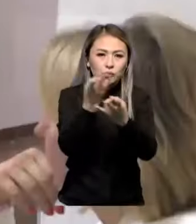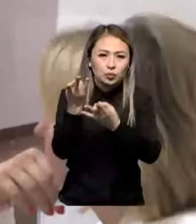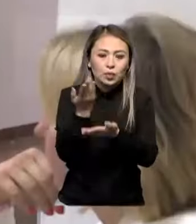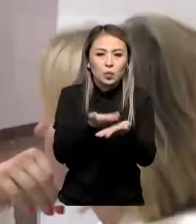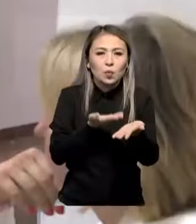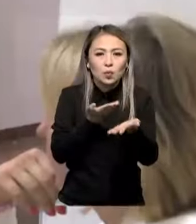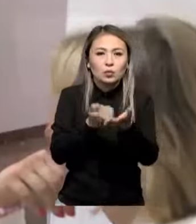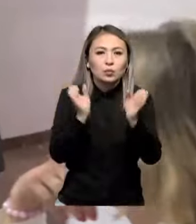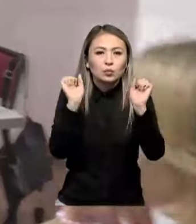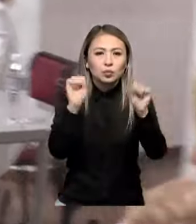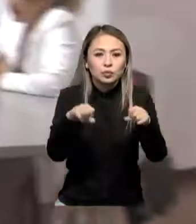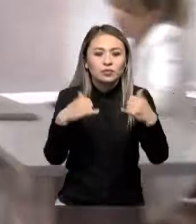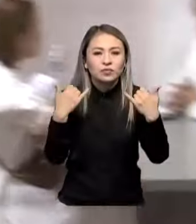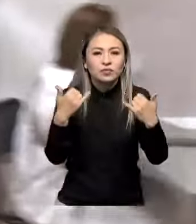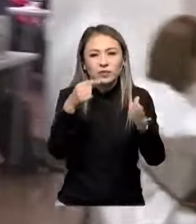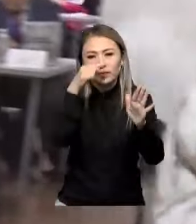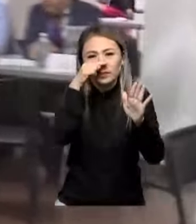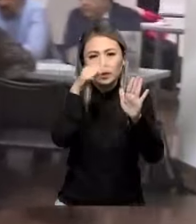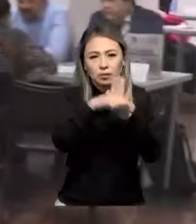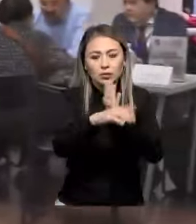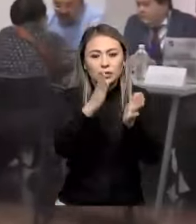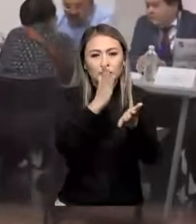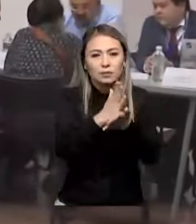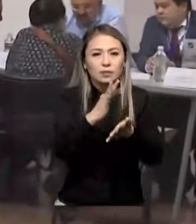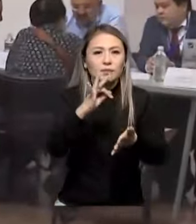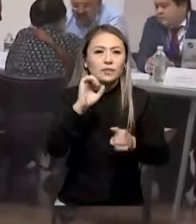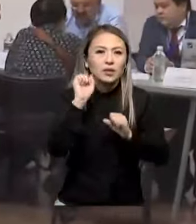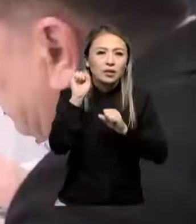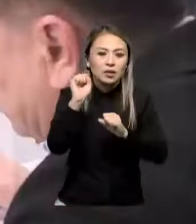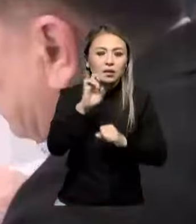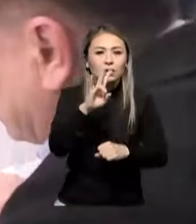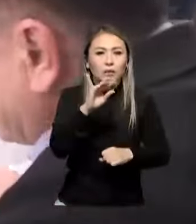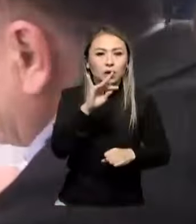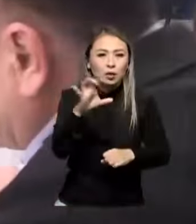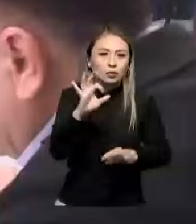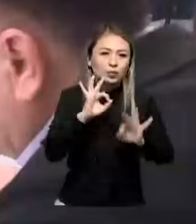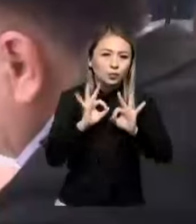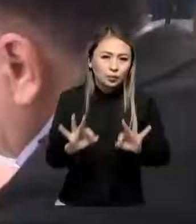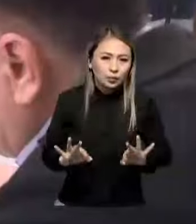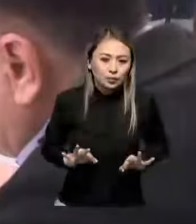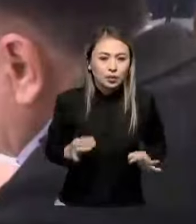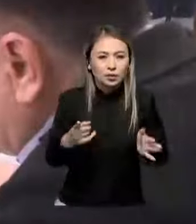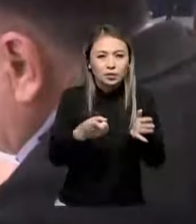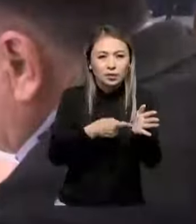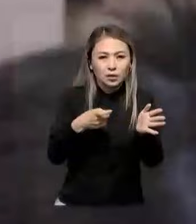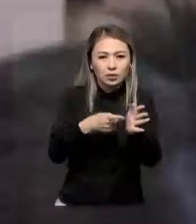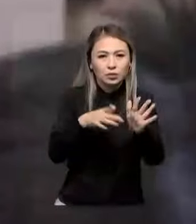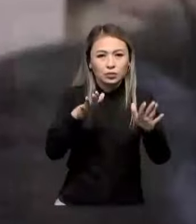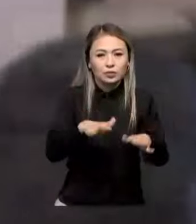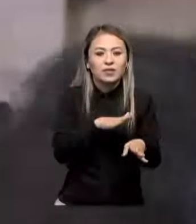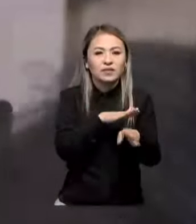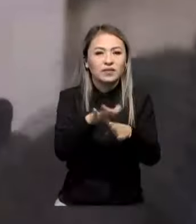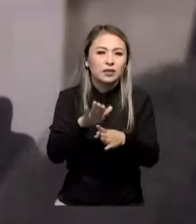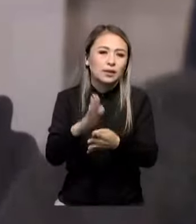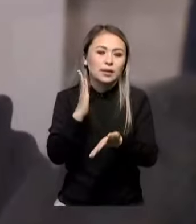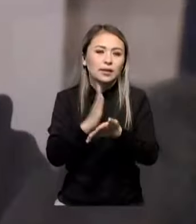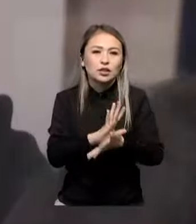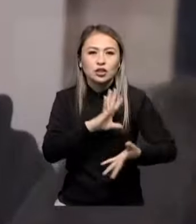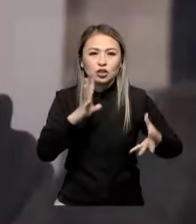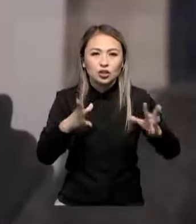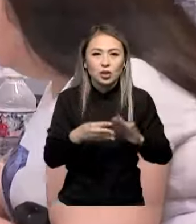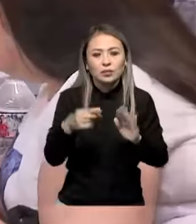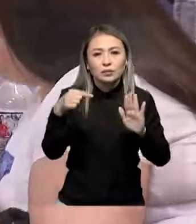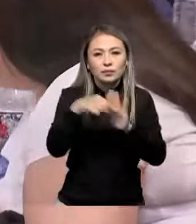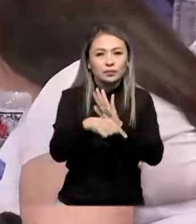консультация алалады. Олардың арасында белгілі адабакаттар, нотариус, прокурор, тергеушілер мен сот орындаушылар бар. Жалпы шишара